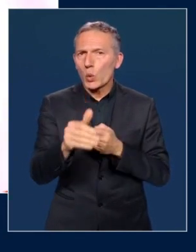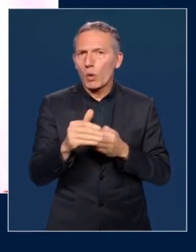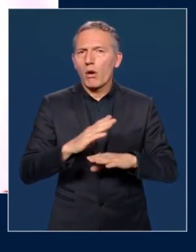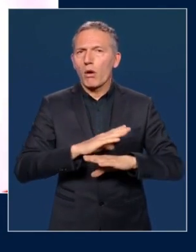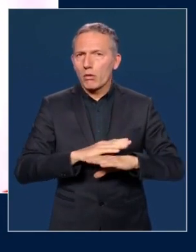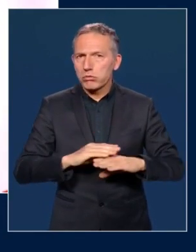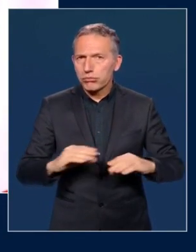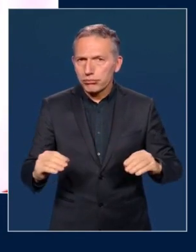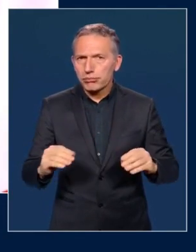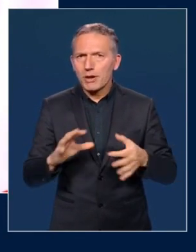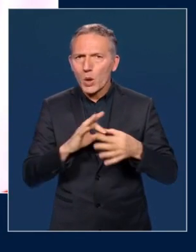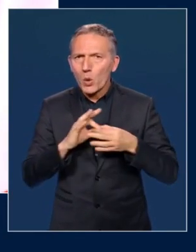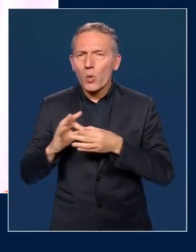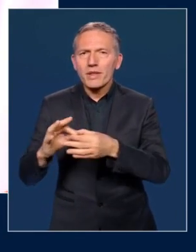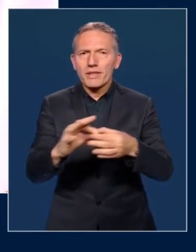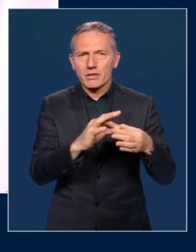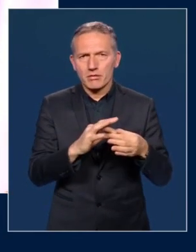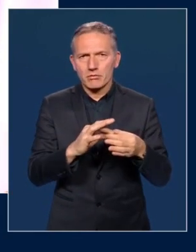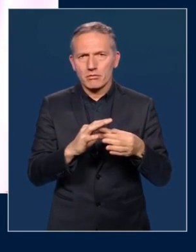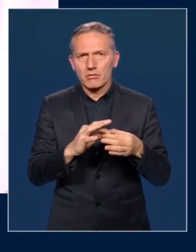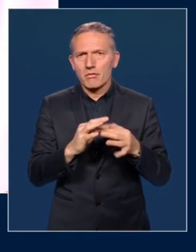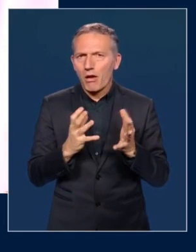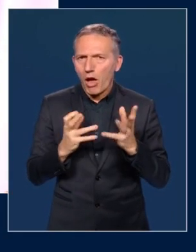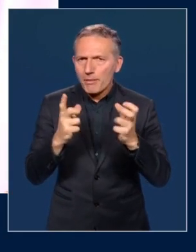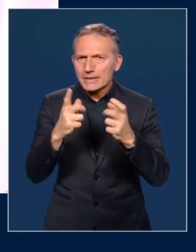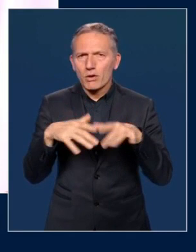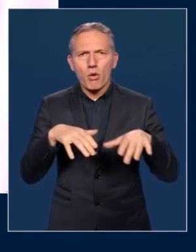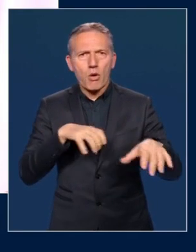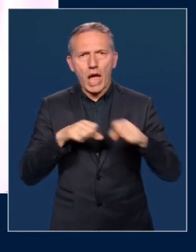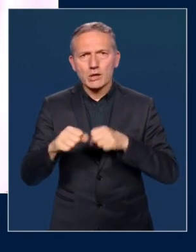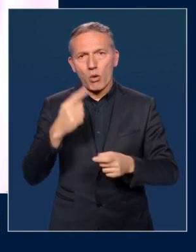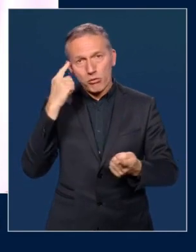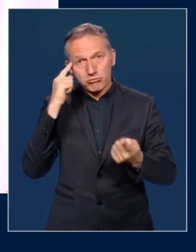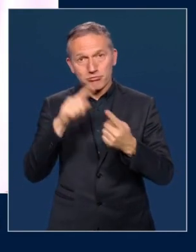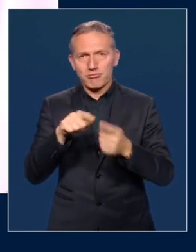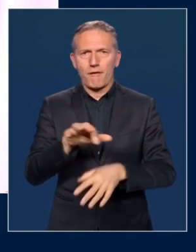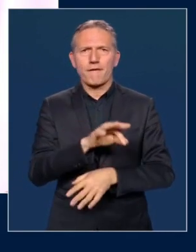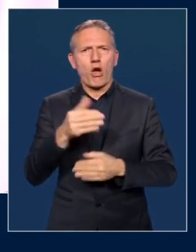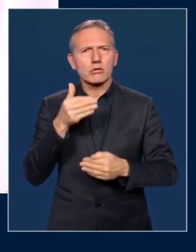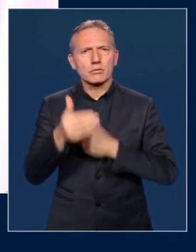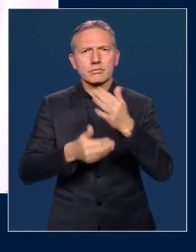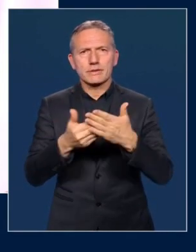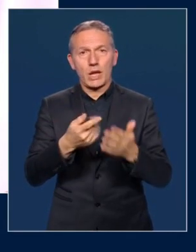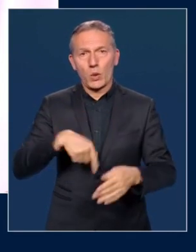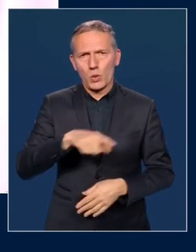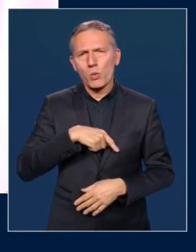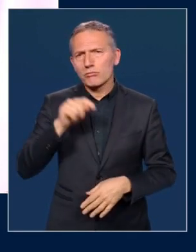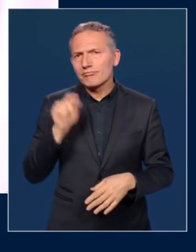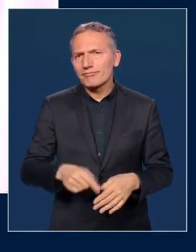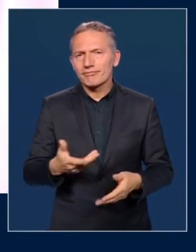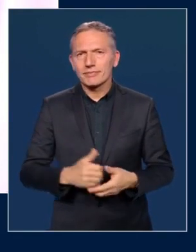'apaisement, d'unité, d'ambition et d'action au service de la France. C'est notre devoir.